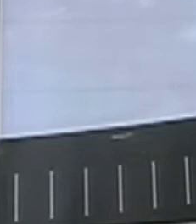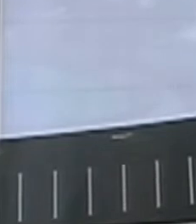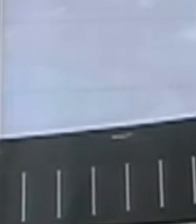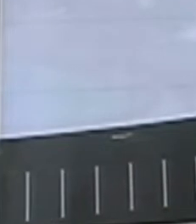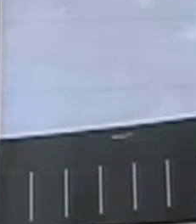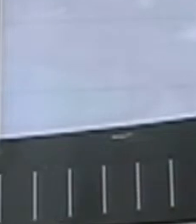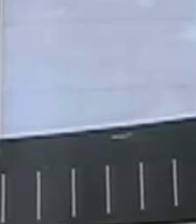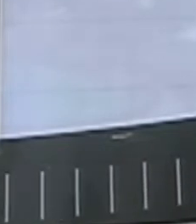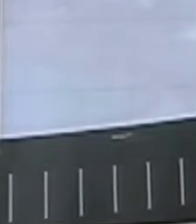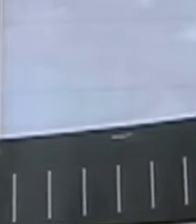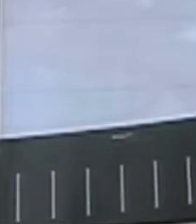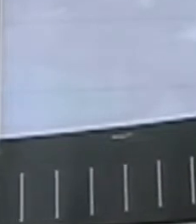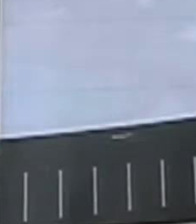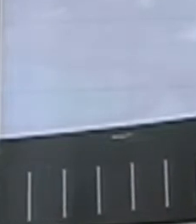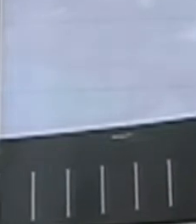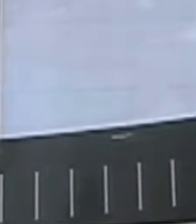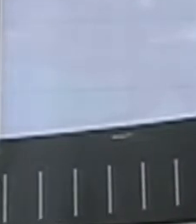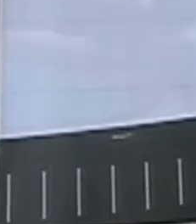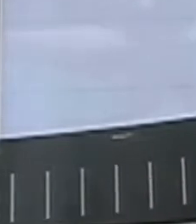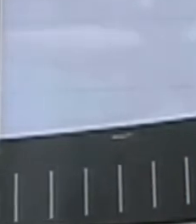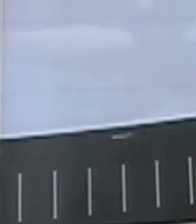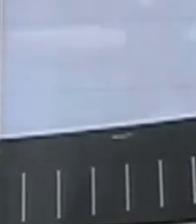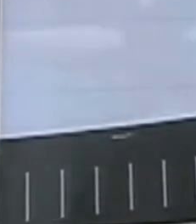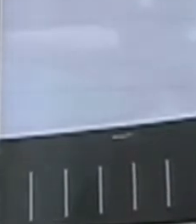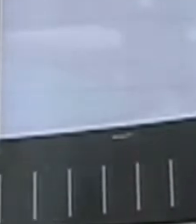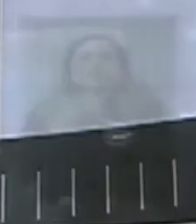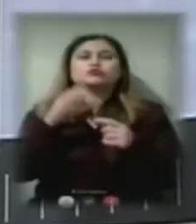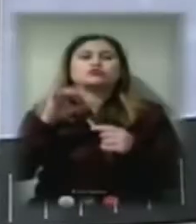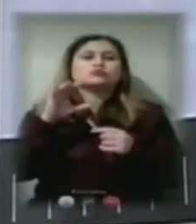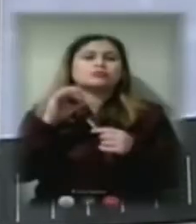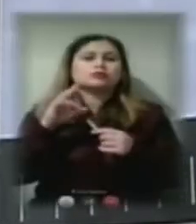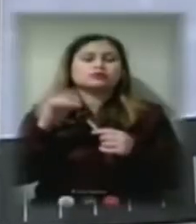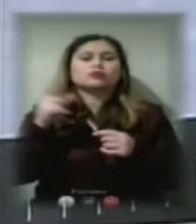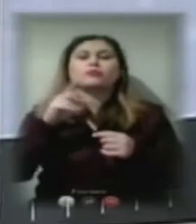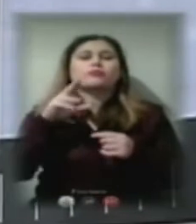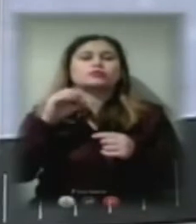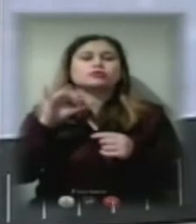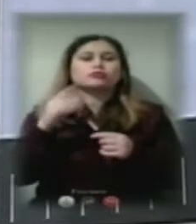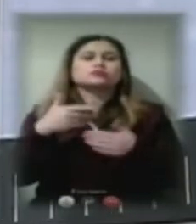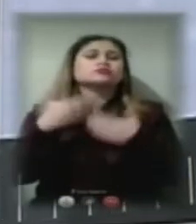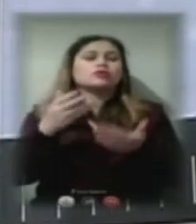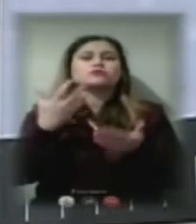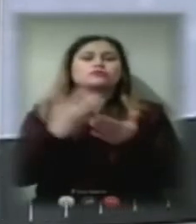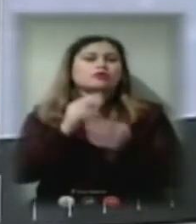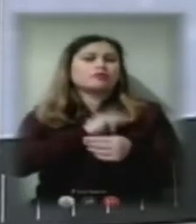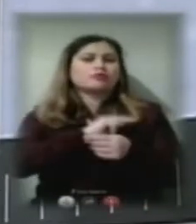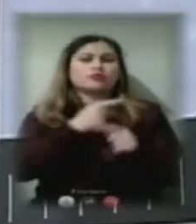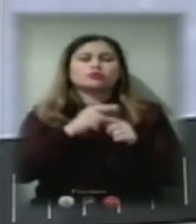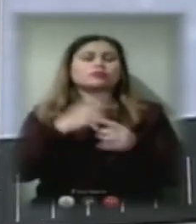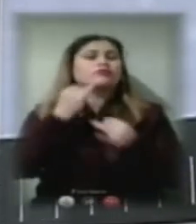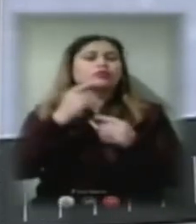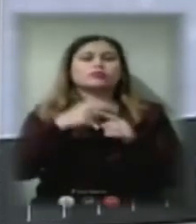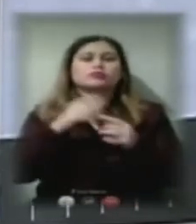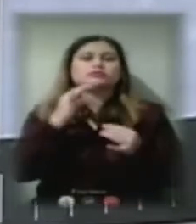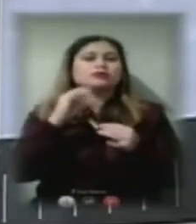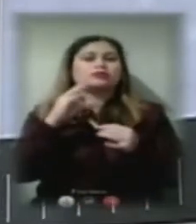Вітаю вас в ефірі програма «Звіти на живо» – проєкт Суспільного, у якому посадовці звітують про свою роботу. Сьогодні ж будемо говорити про спільну роботу кількох